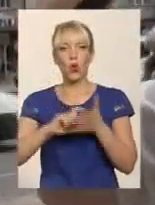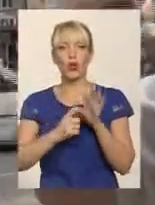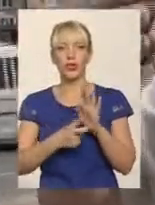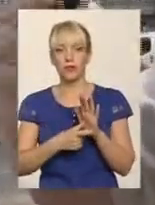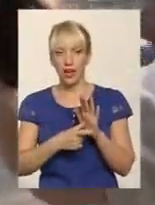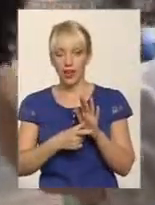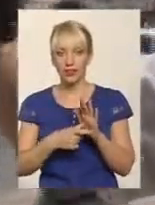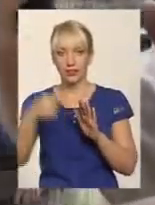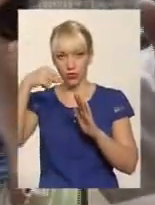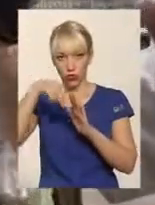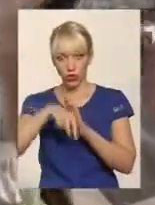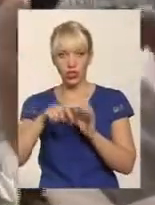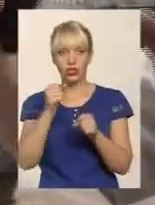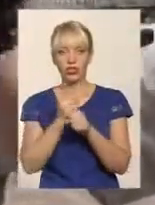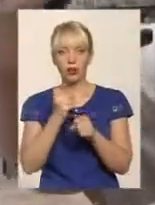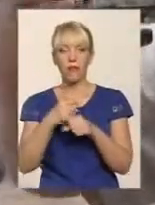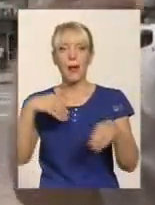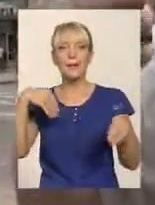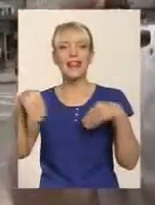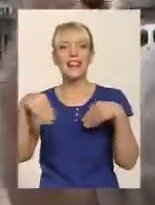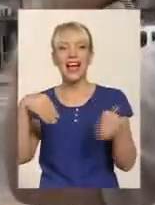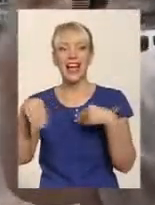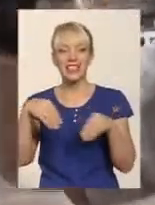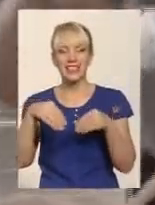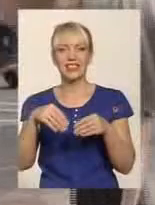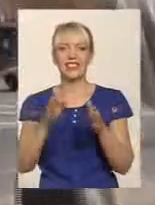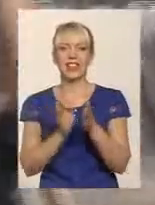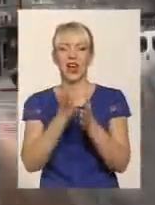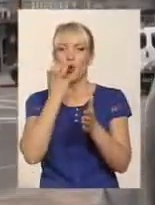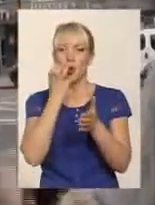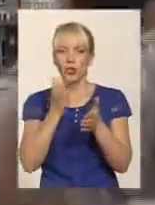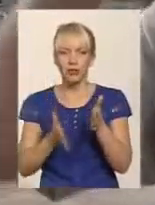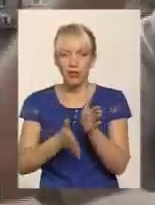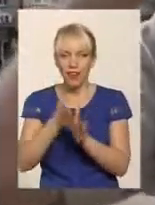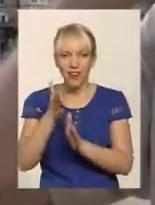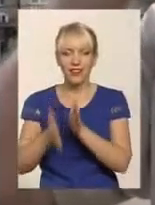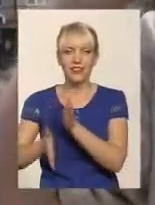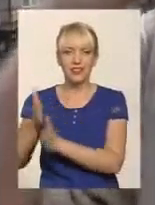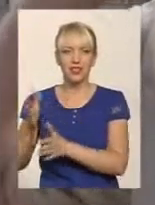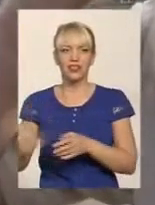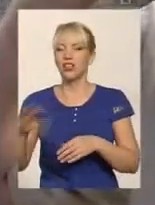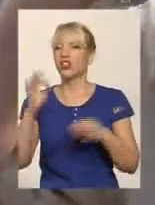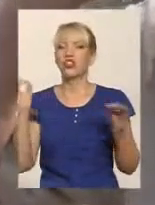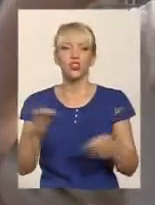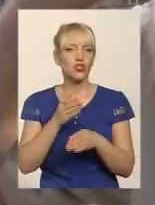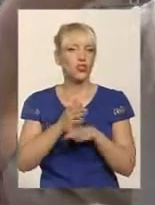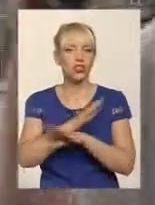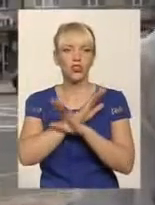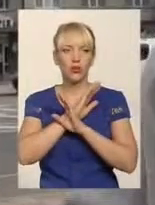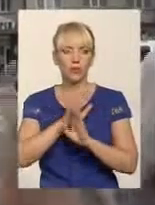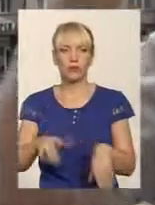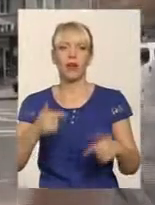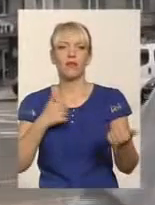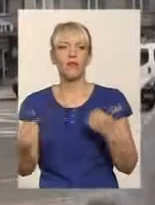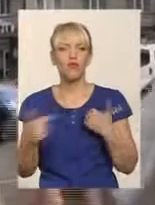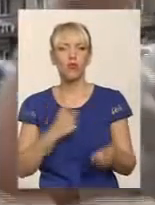в кімнаті вже зробив цей пластик, чи як вон там, паралон, всі стіни. І не допомагає, і все равно він